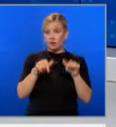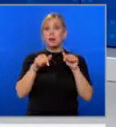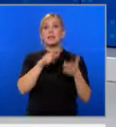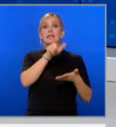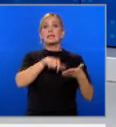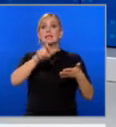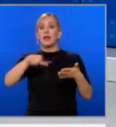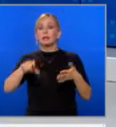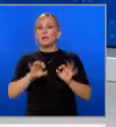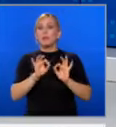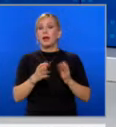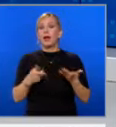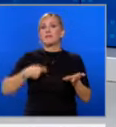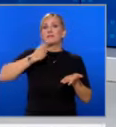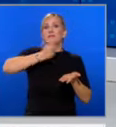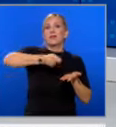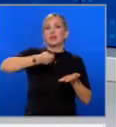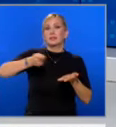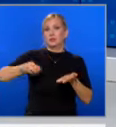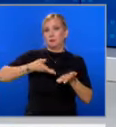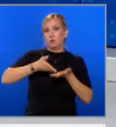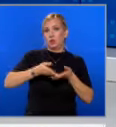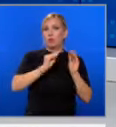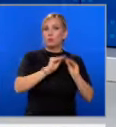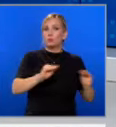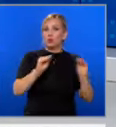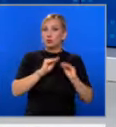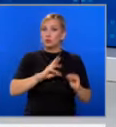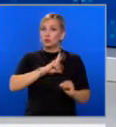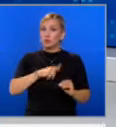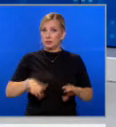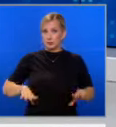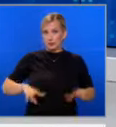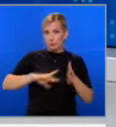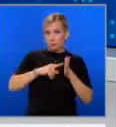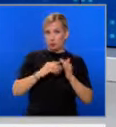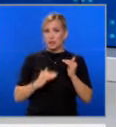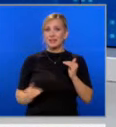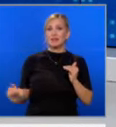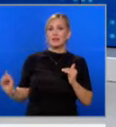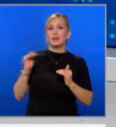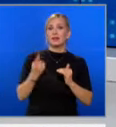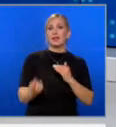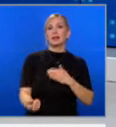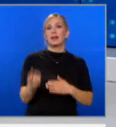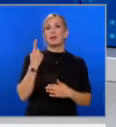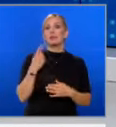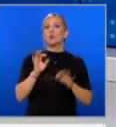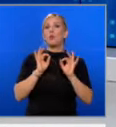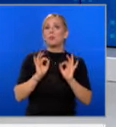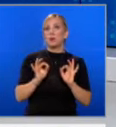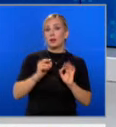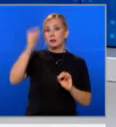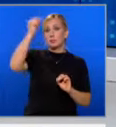определят как финансиране по линия на обучение, социални и граждански проекти, които надхвърлят хиляда лева, ще определя